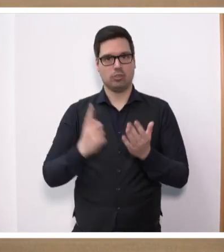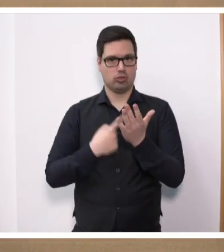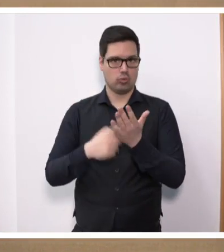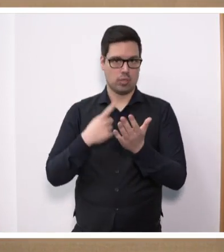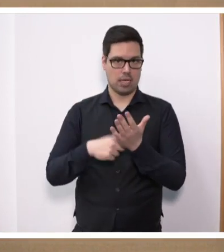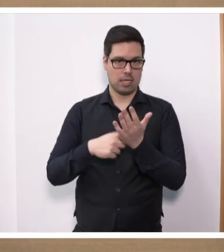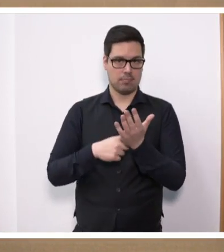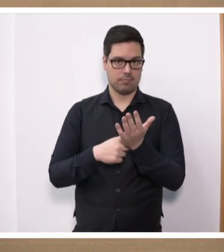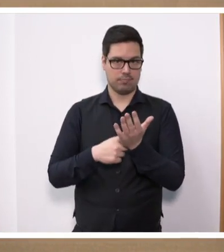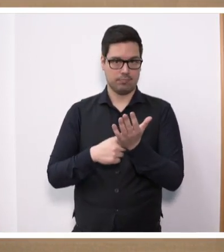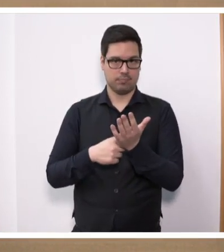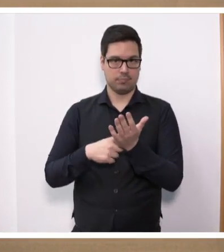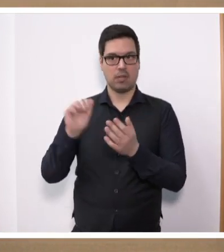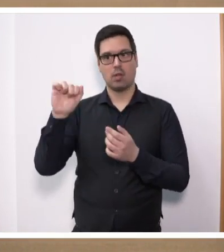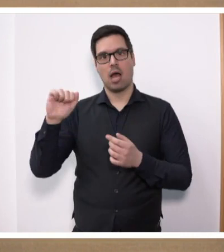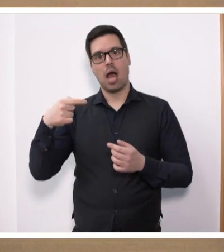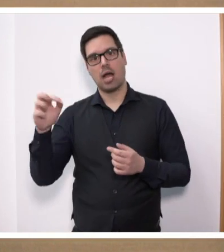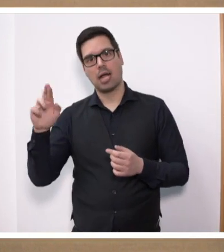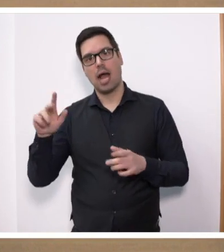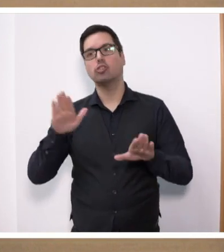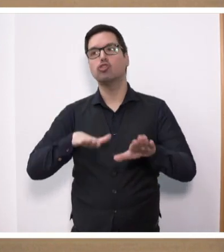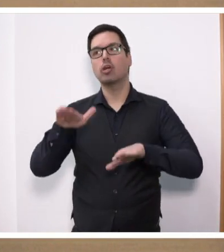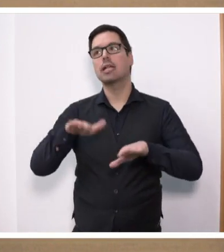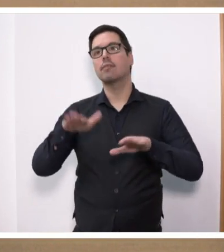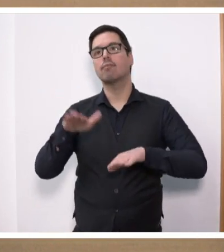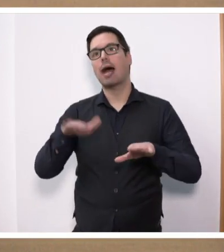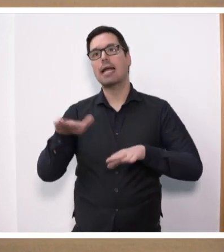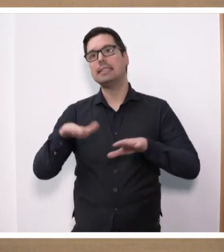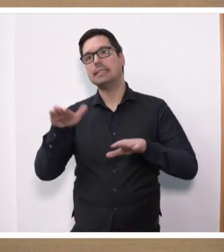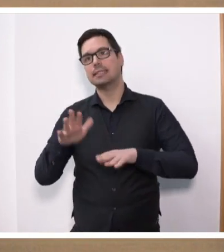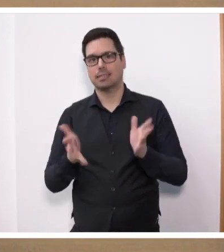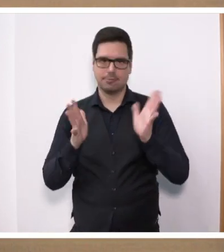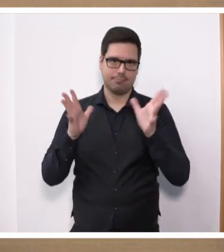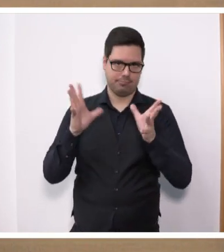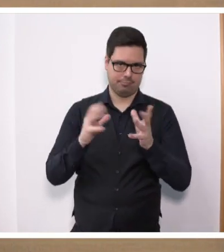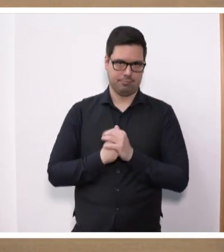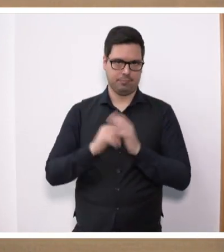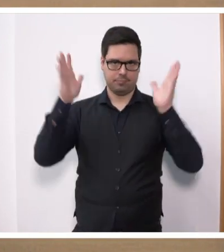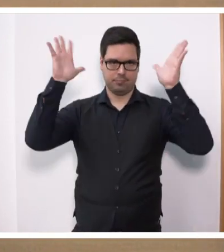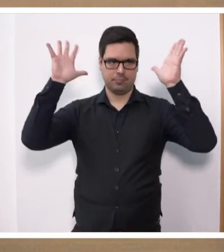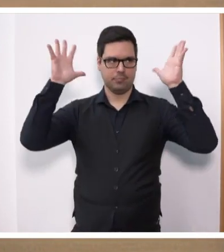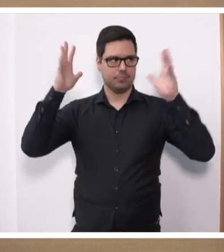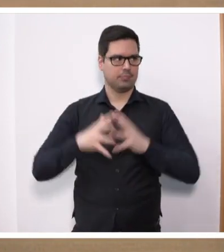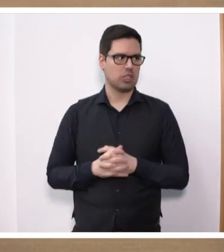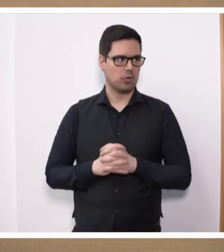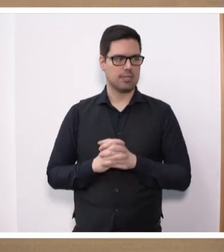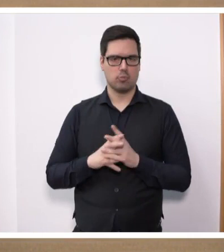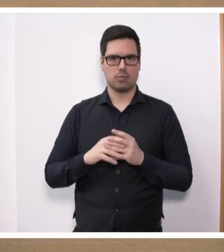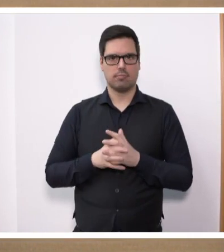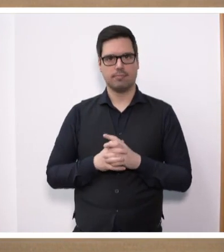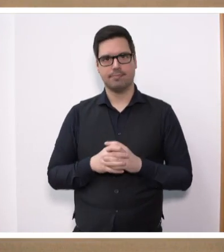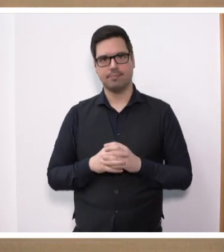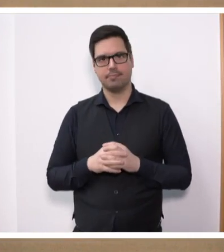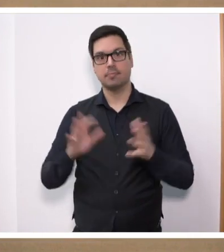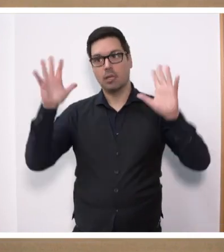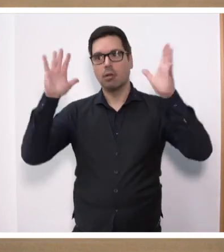Steuerbegünstigung des Agrardiesels zumindest schrittweise erfolgen soll. Liebe Kolleginnen und Kollegen, Sie